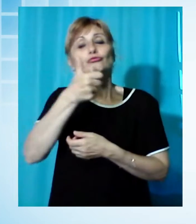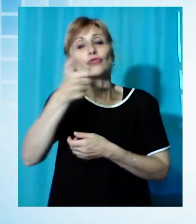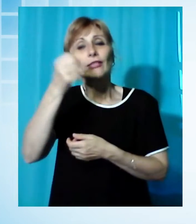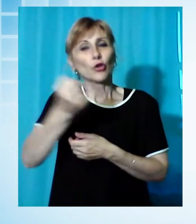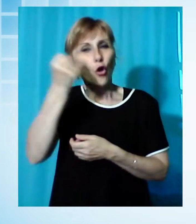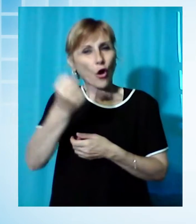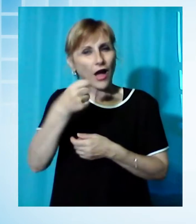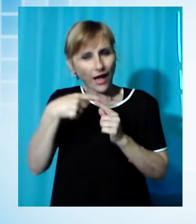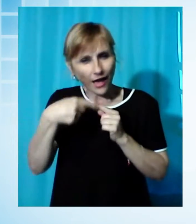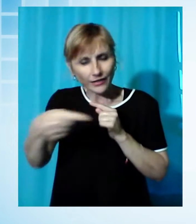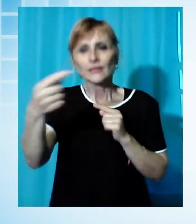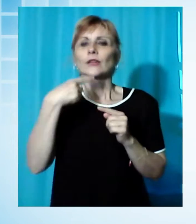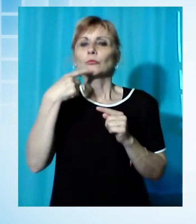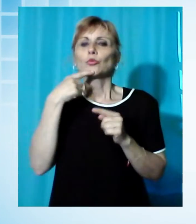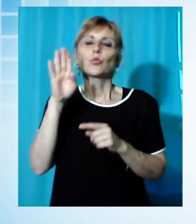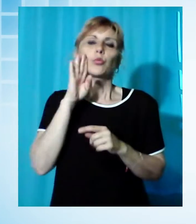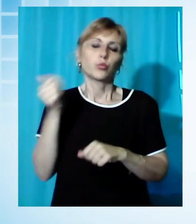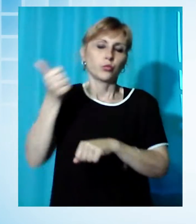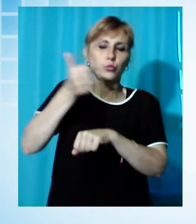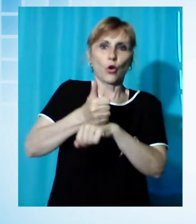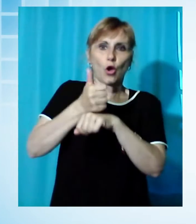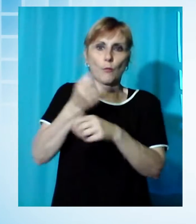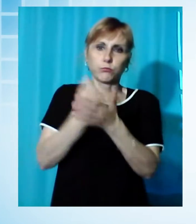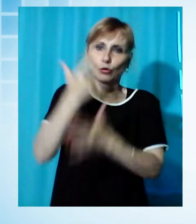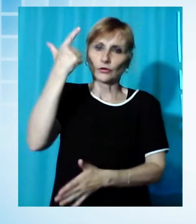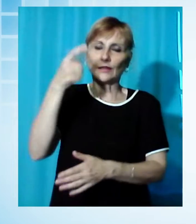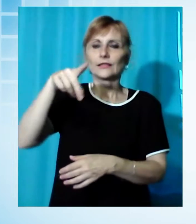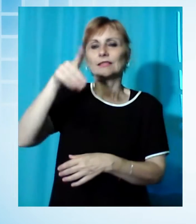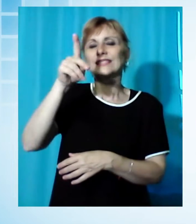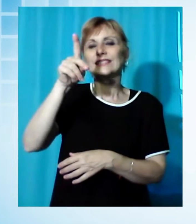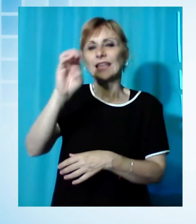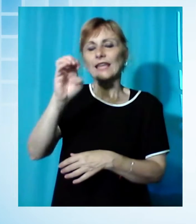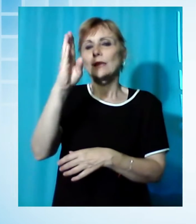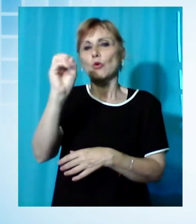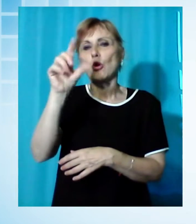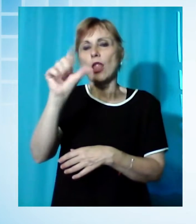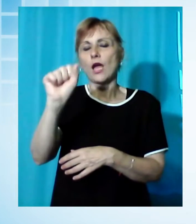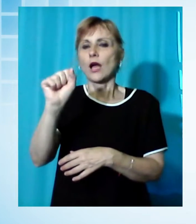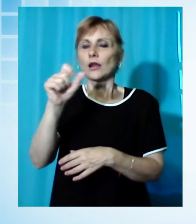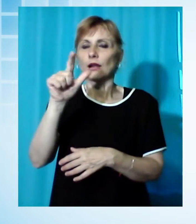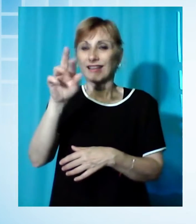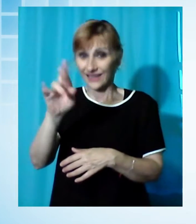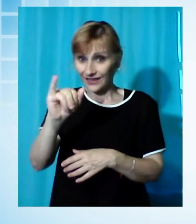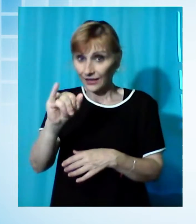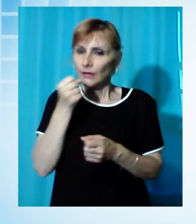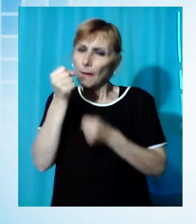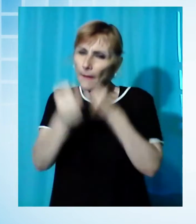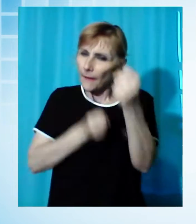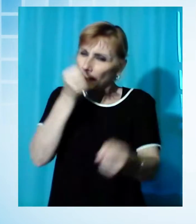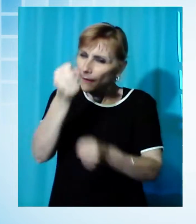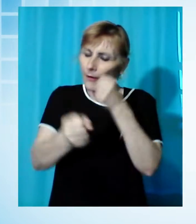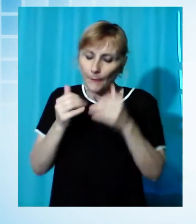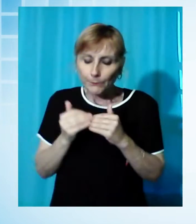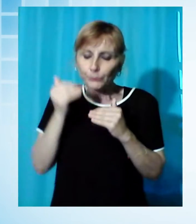suo uomo di punta, Marvin De Mollari, pugile professionista nostrano della categoria superpiuma, recentemente promosso alla